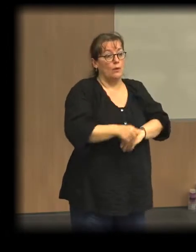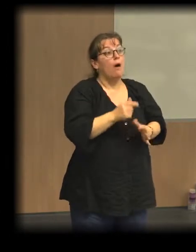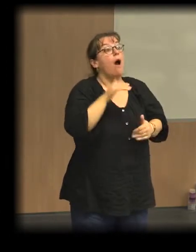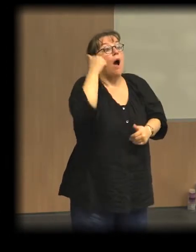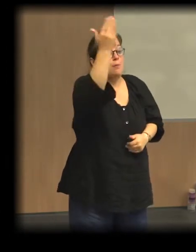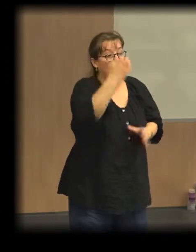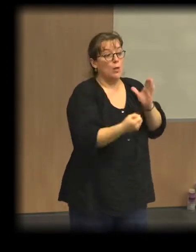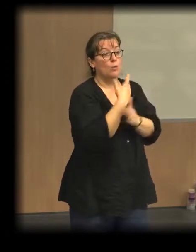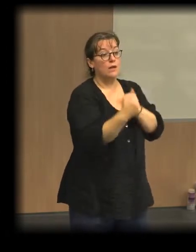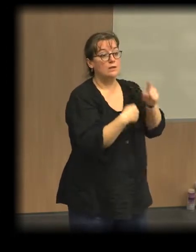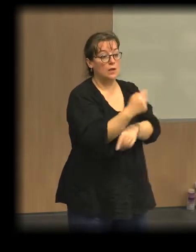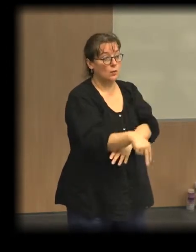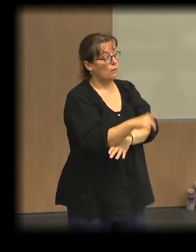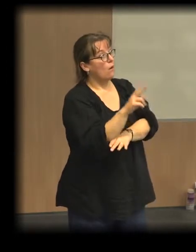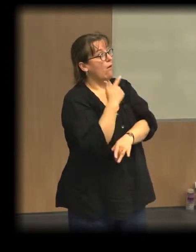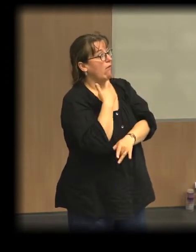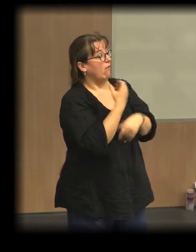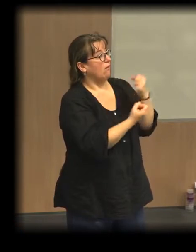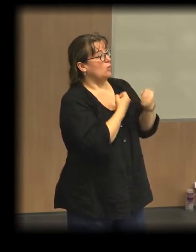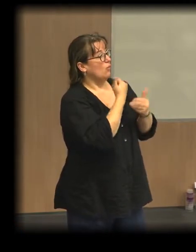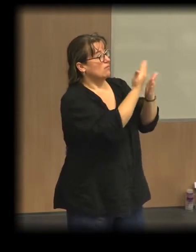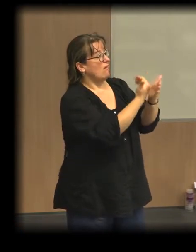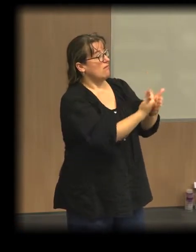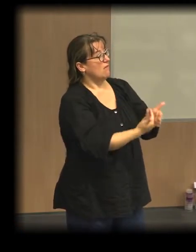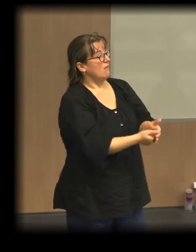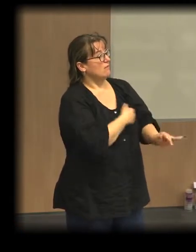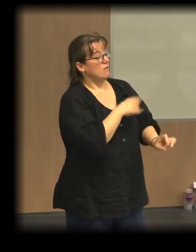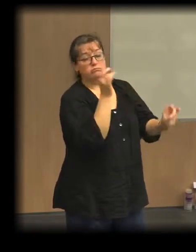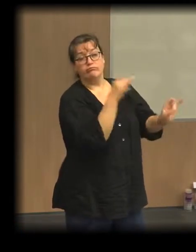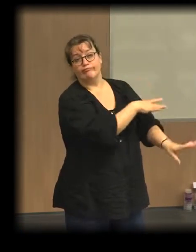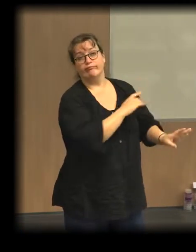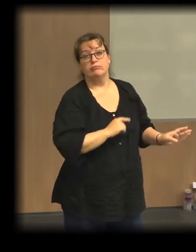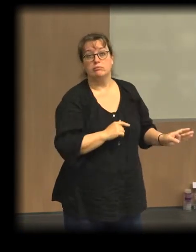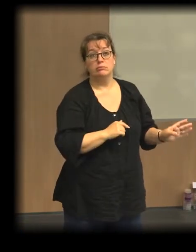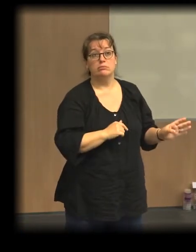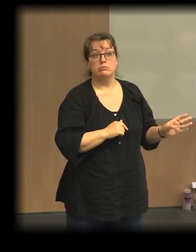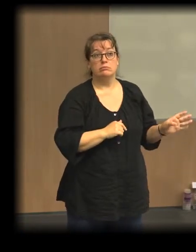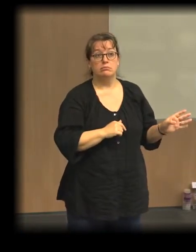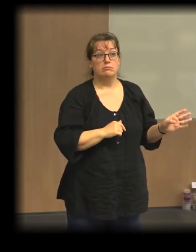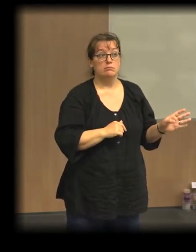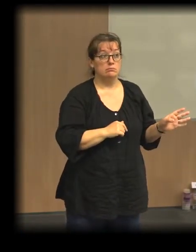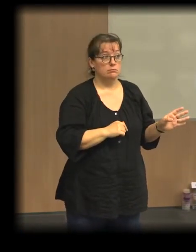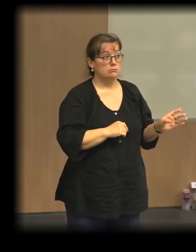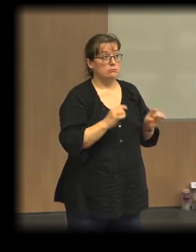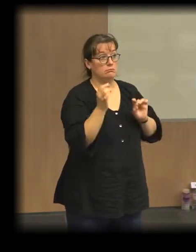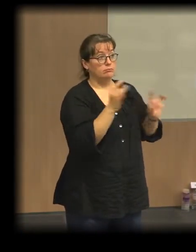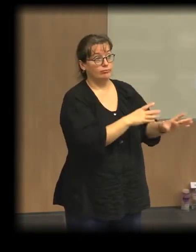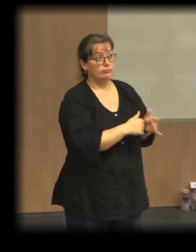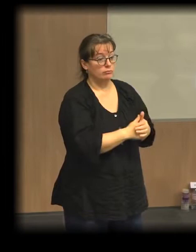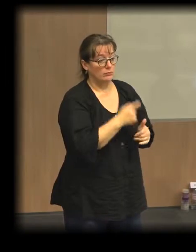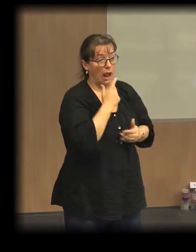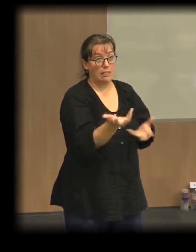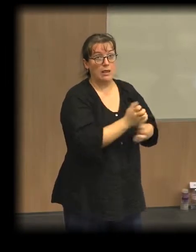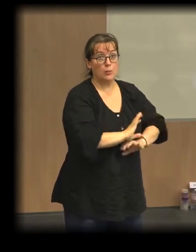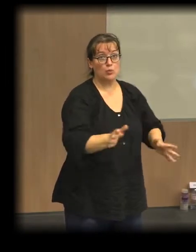attirer les nouvelles générations qui justement sont sensibles à un certain nombre de problèmes de société et qui ne trouveraient pas dans cette